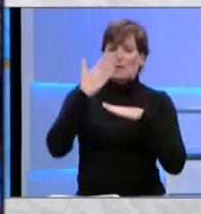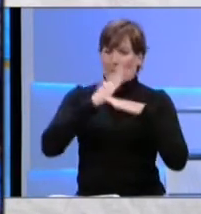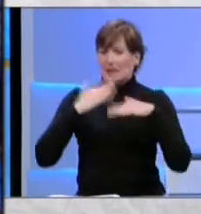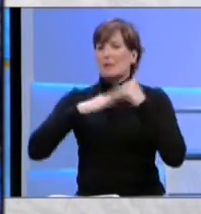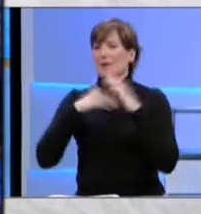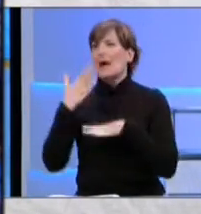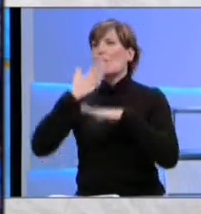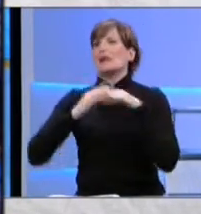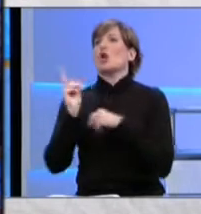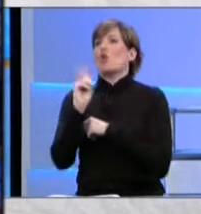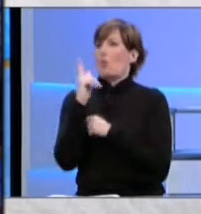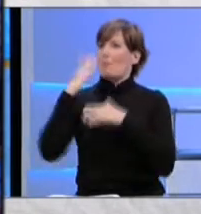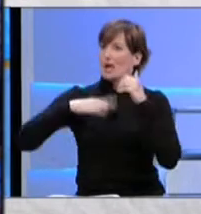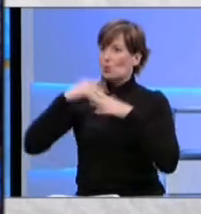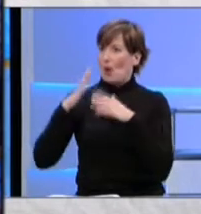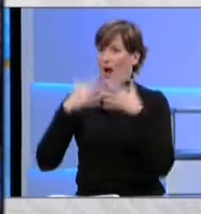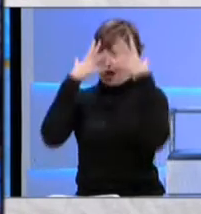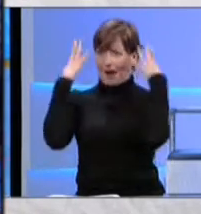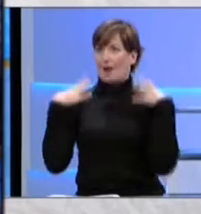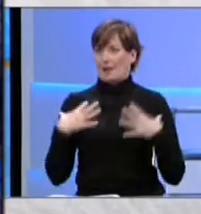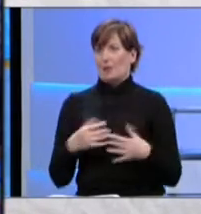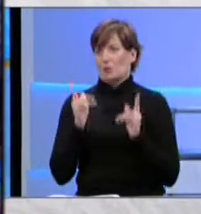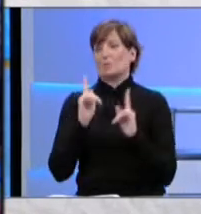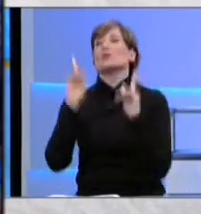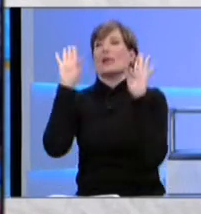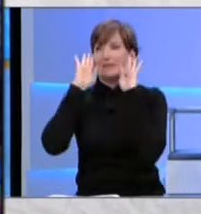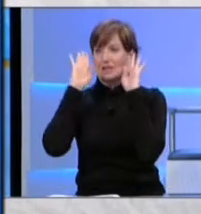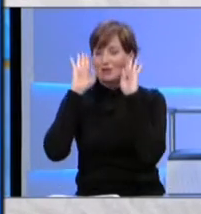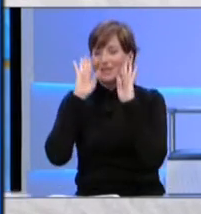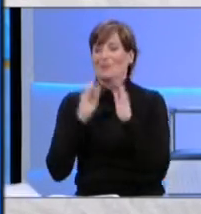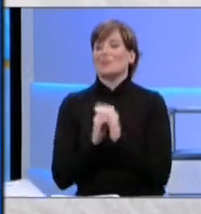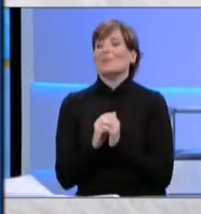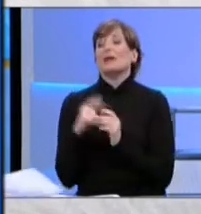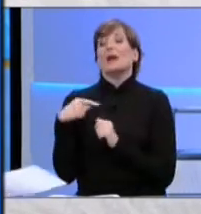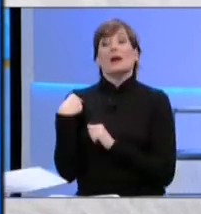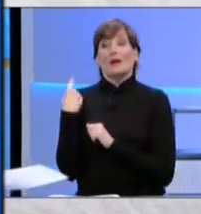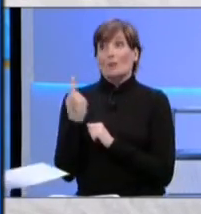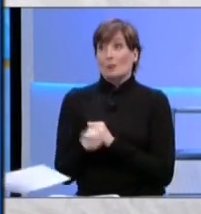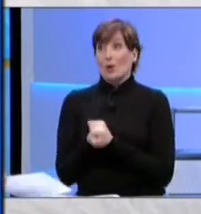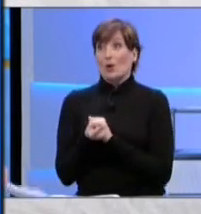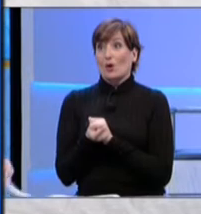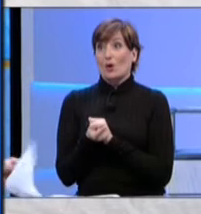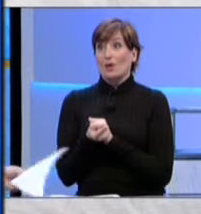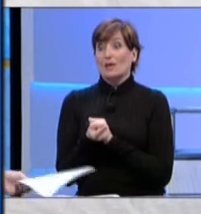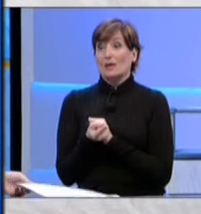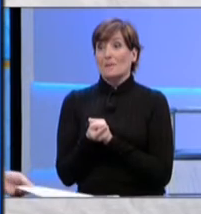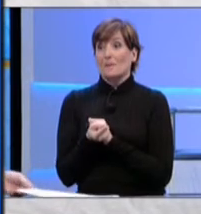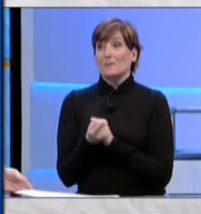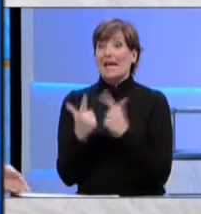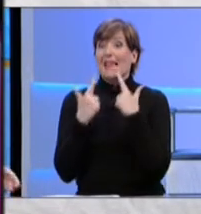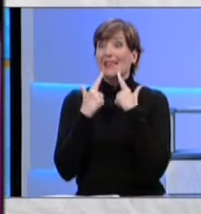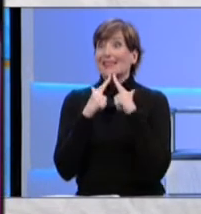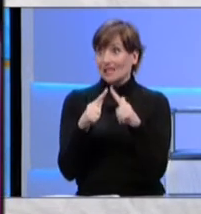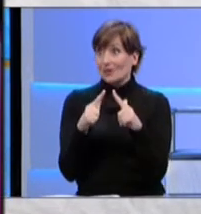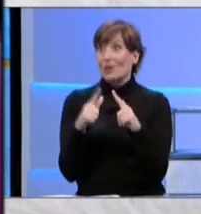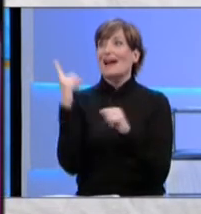non manuali di cui bisogna tenere conto. E soprattutto sono lingue, perché